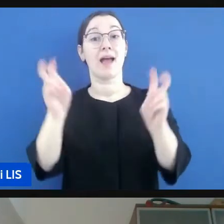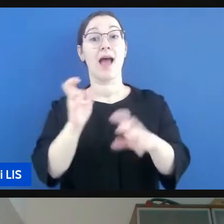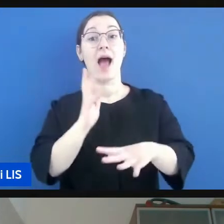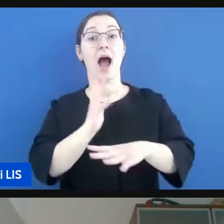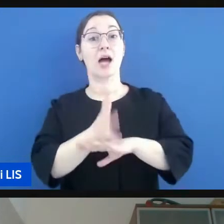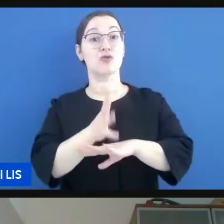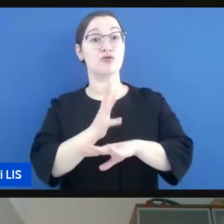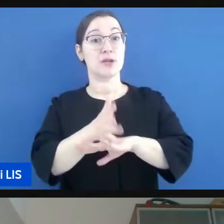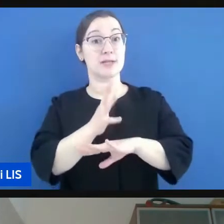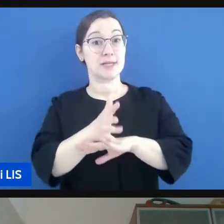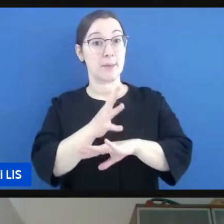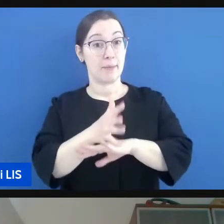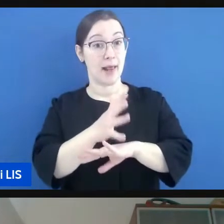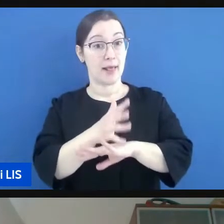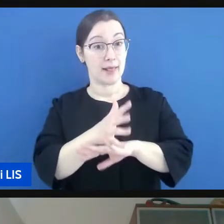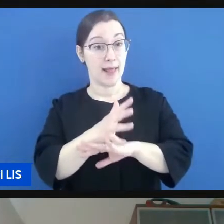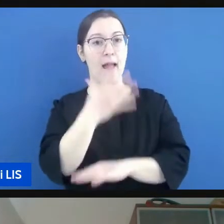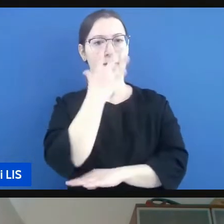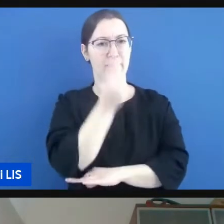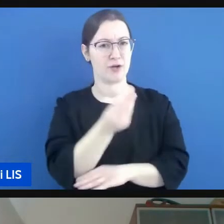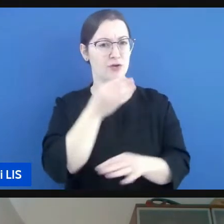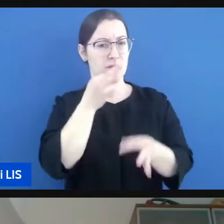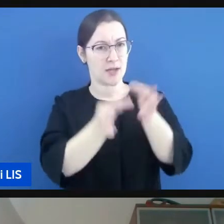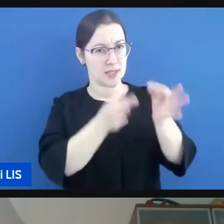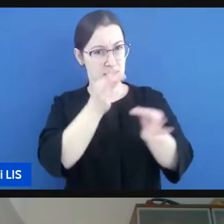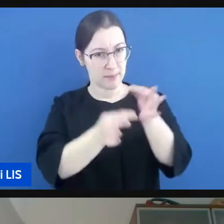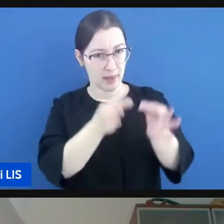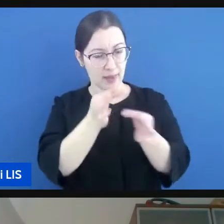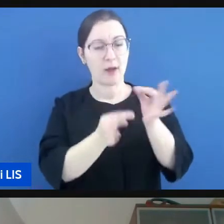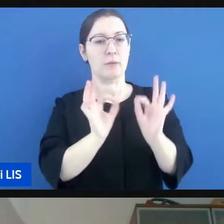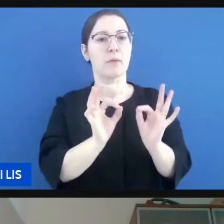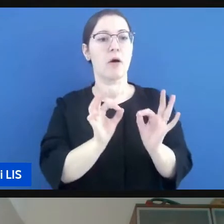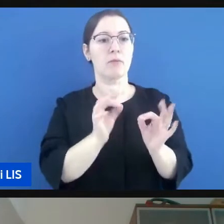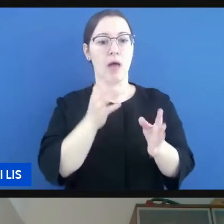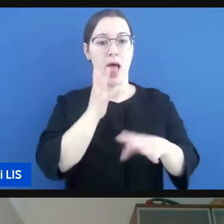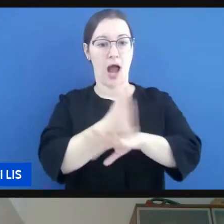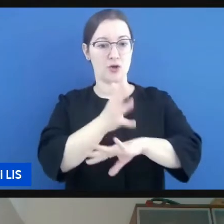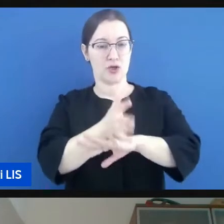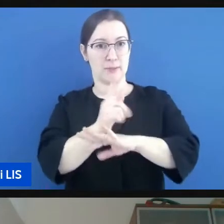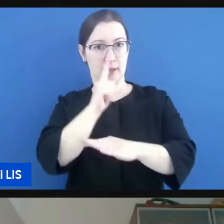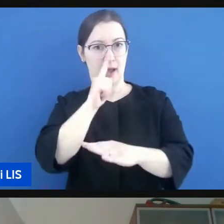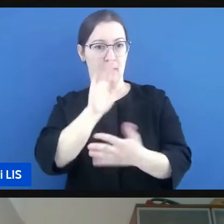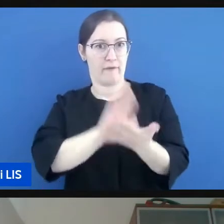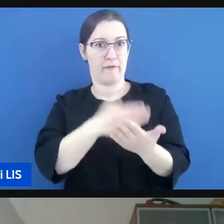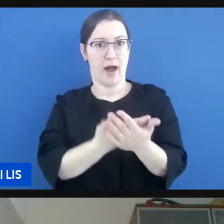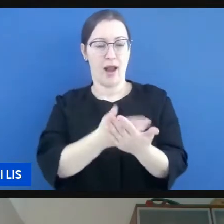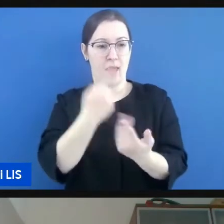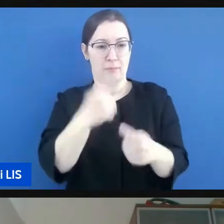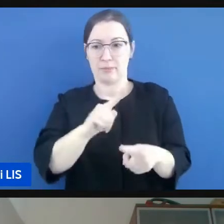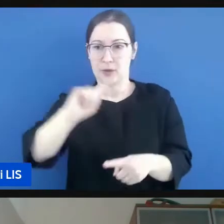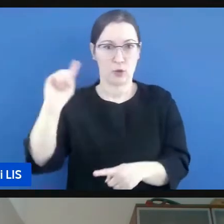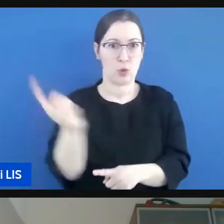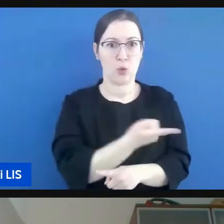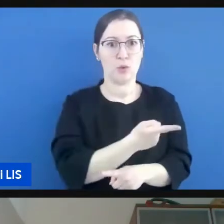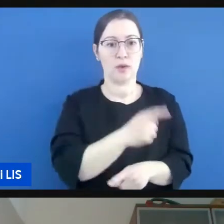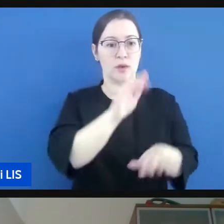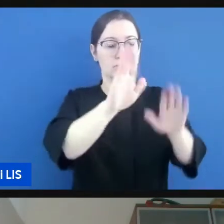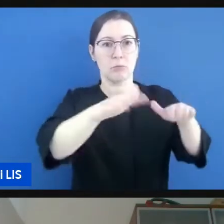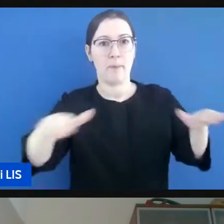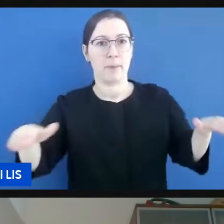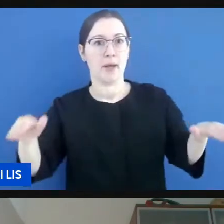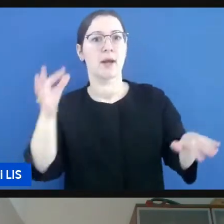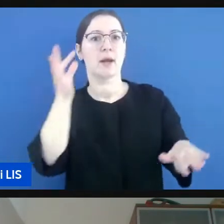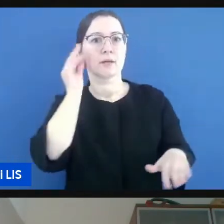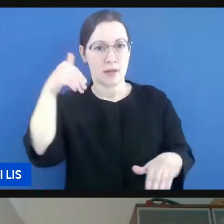spiegato Francesca è accessibilità per tutti quindi non solo per i soldi ma tanti bambini stranieri che oggi ormai ci sono nelle scuole eccetera